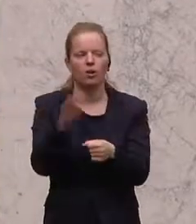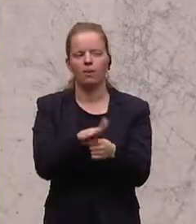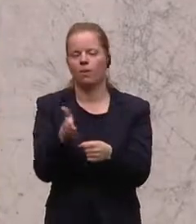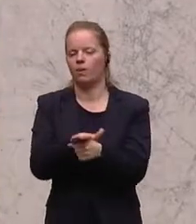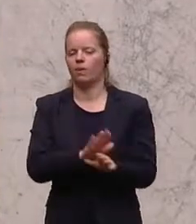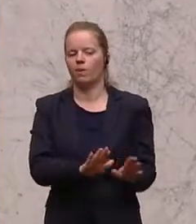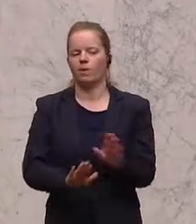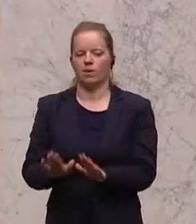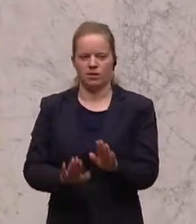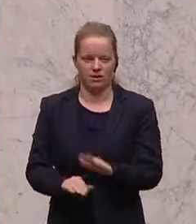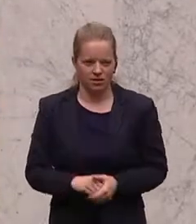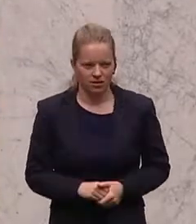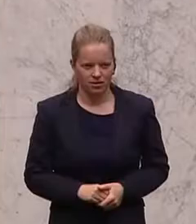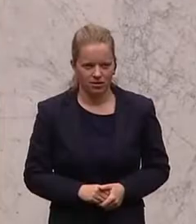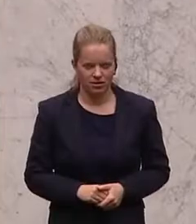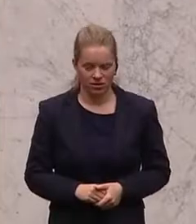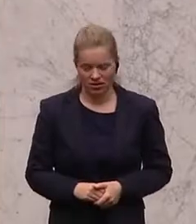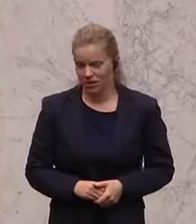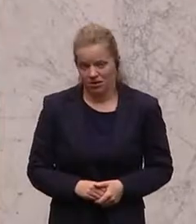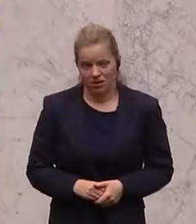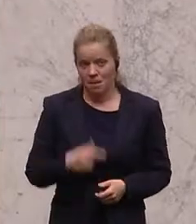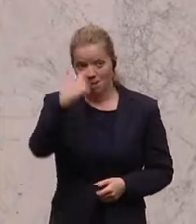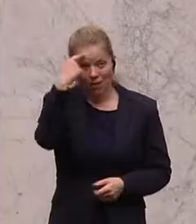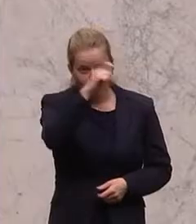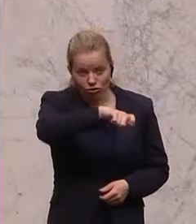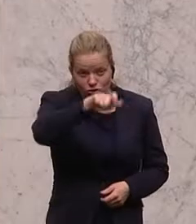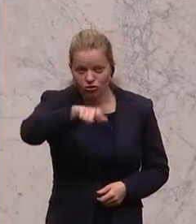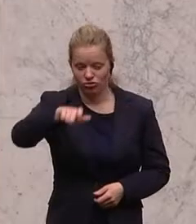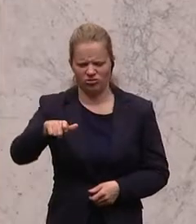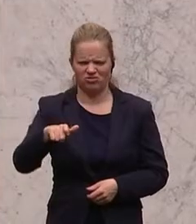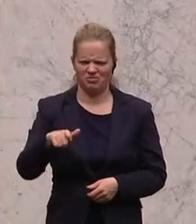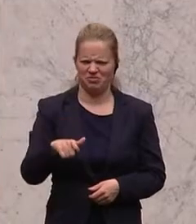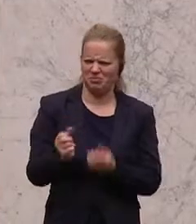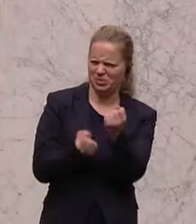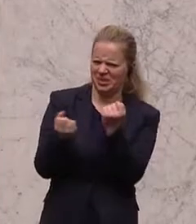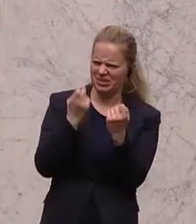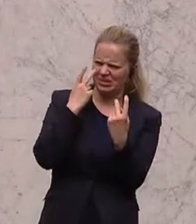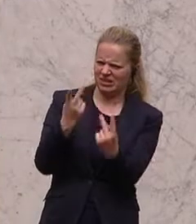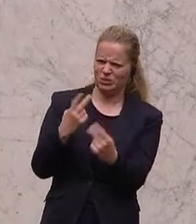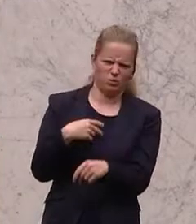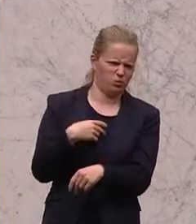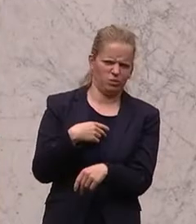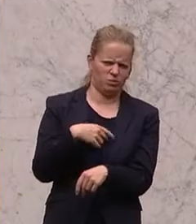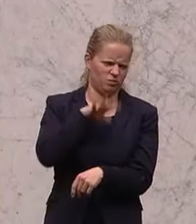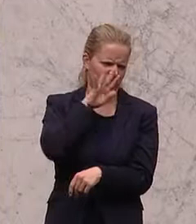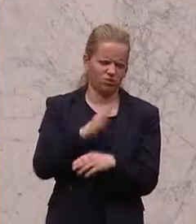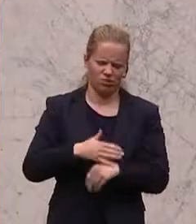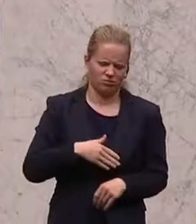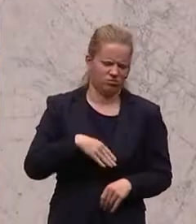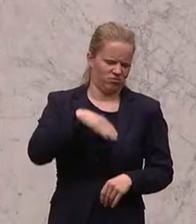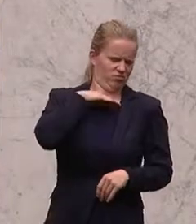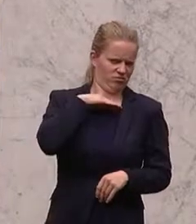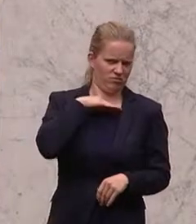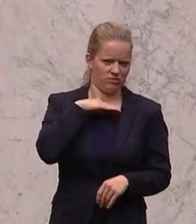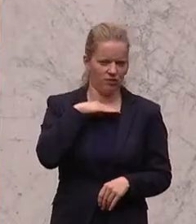wenn die Menschen von der Politik verdrossen sind. Würden die Menschen noch mehr Einblick haben, kann ich Ihnen sagen, würden